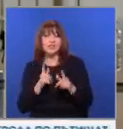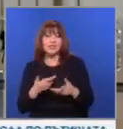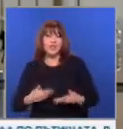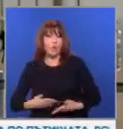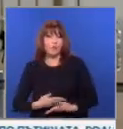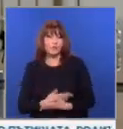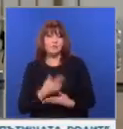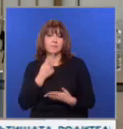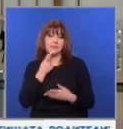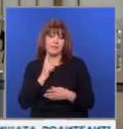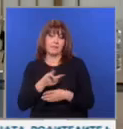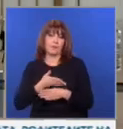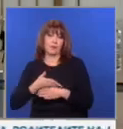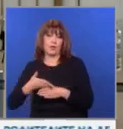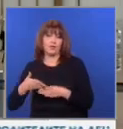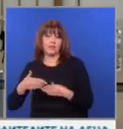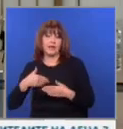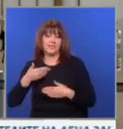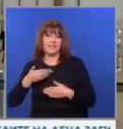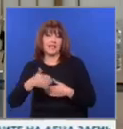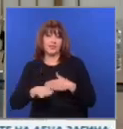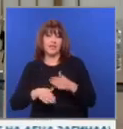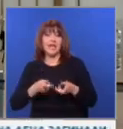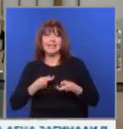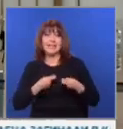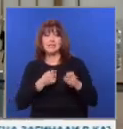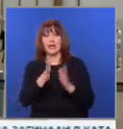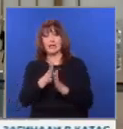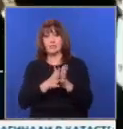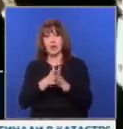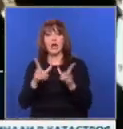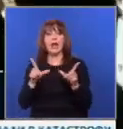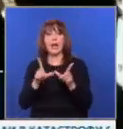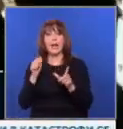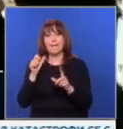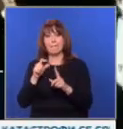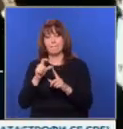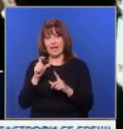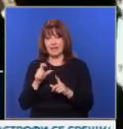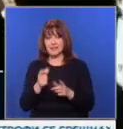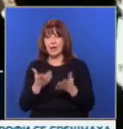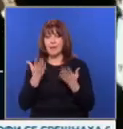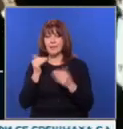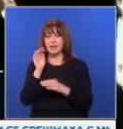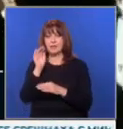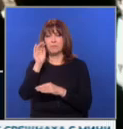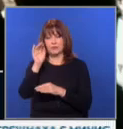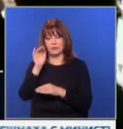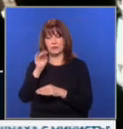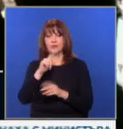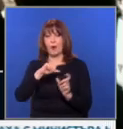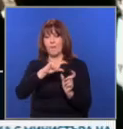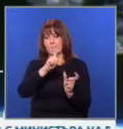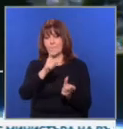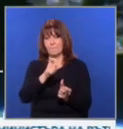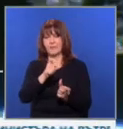необходими, за да продължим към следващата стъпка, да изпратим хора на Марс. Но преди бъдещите мисии до Луната и